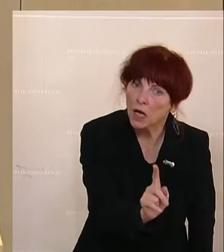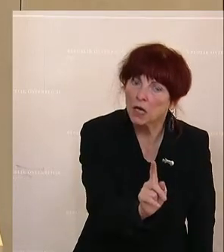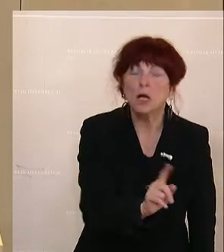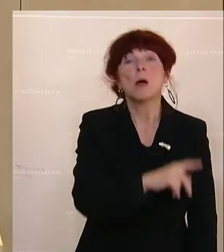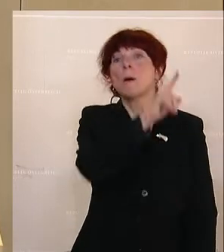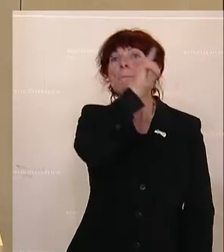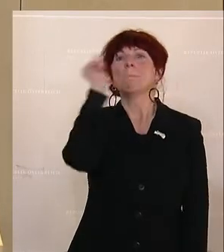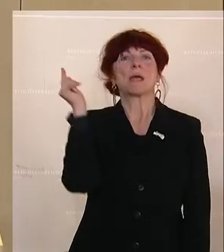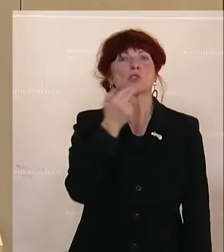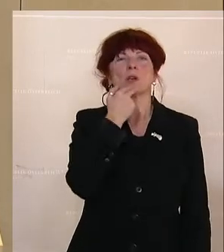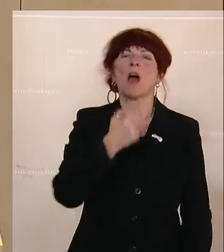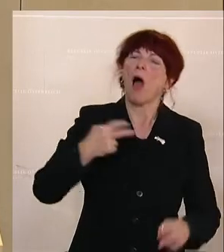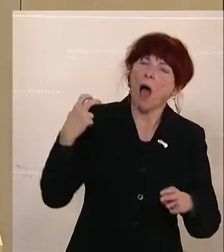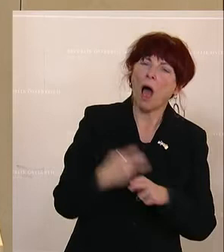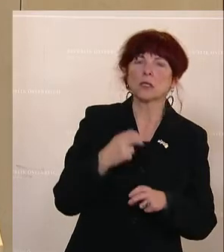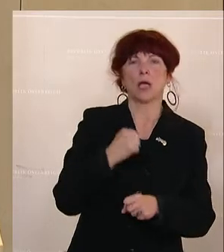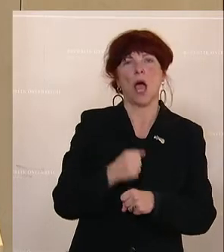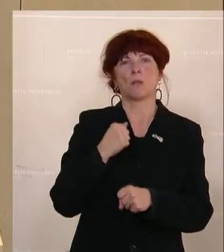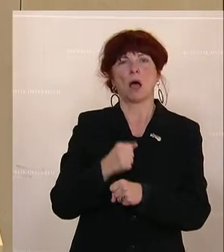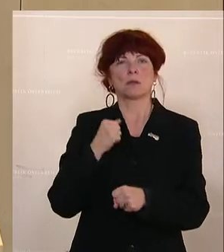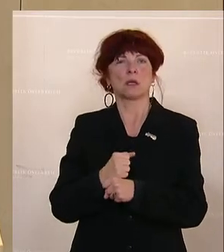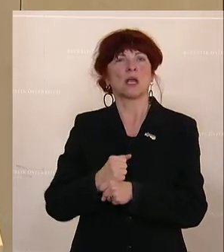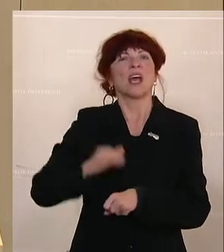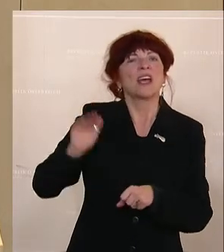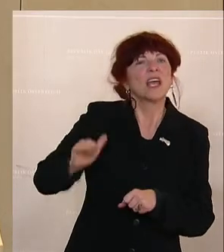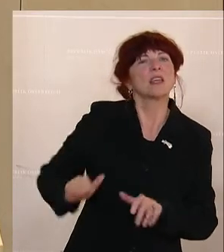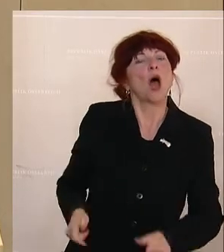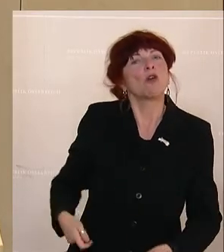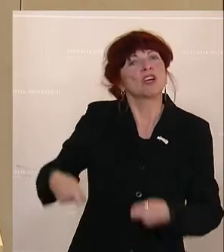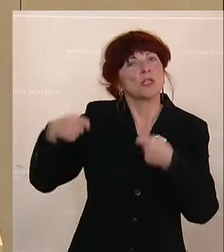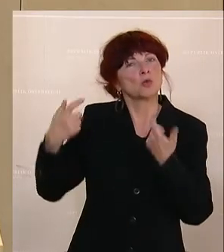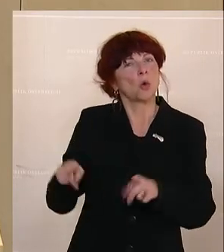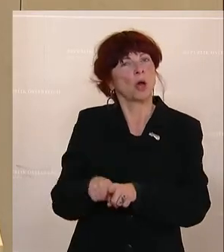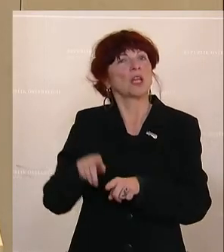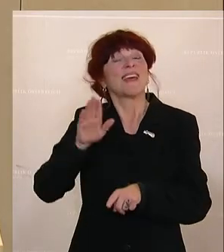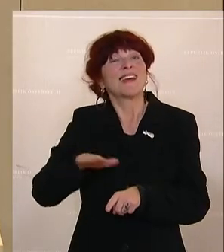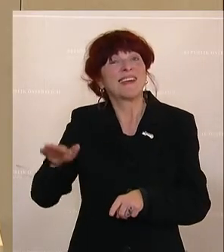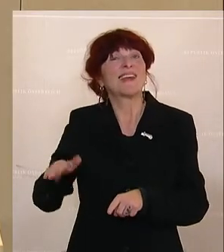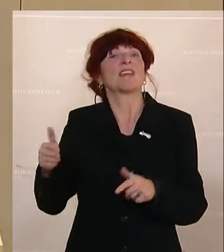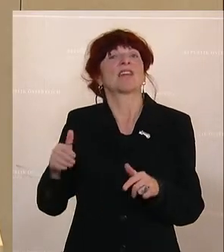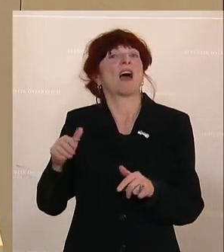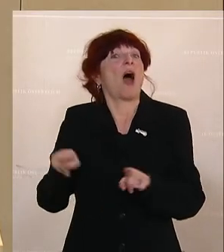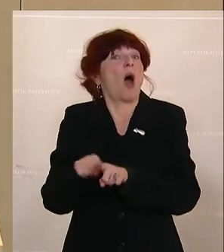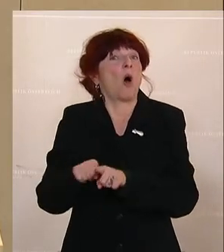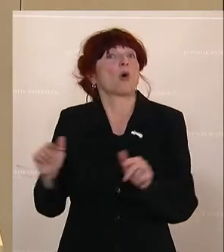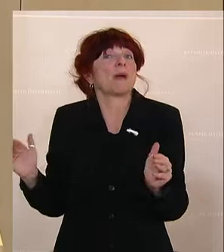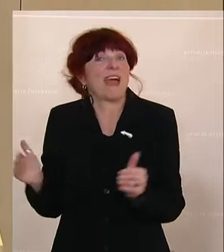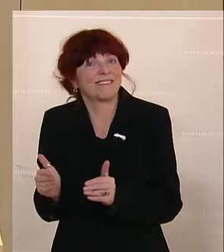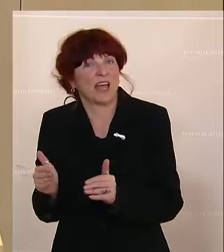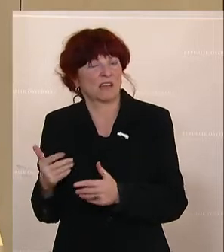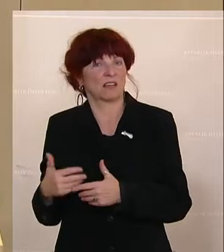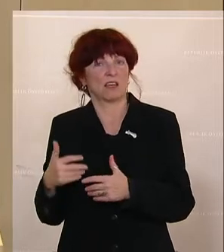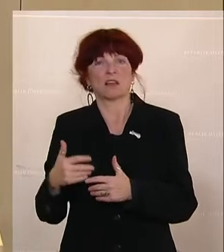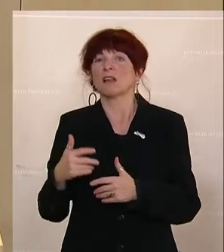haben, die Kinder aufgezogen haben, die beeinträchtigte Kinder aufgezogen haben, mit all dem Kummer, Sorgen, Ungewissheit, die rund um die Uhr da